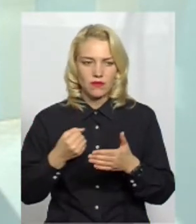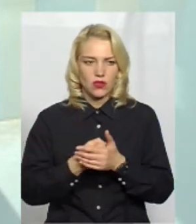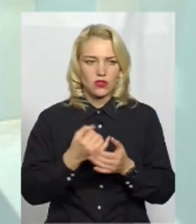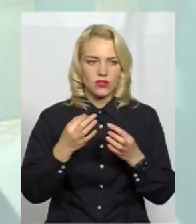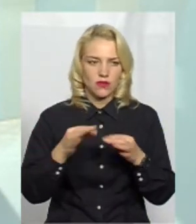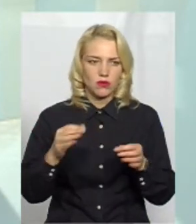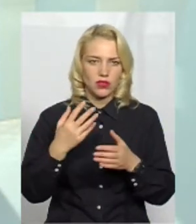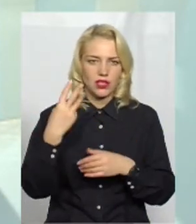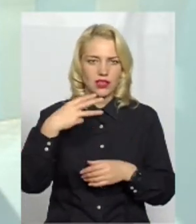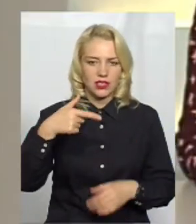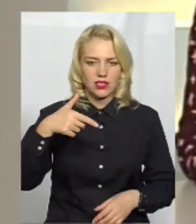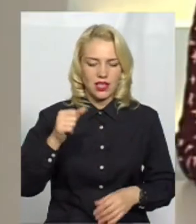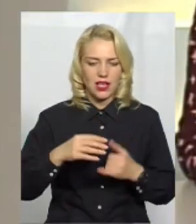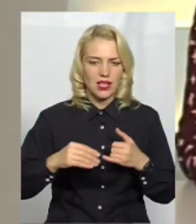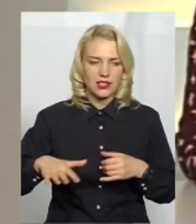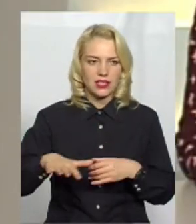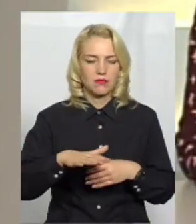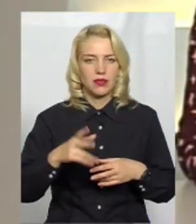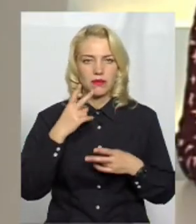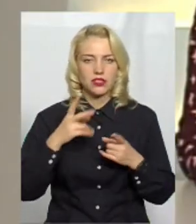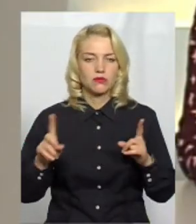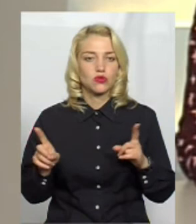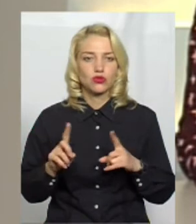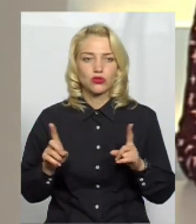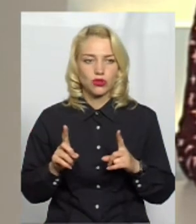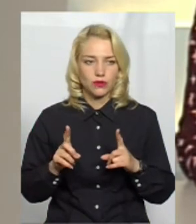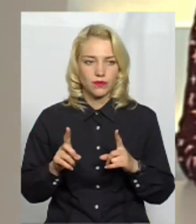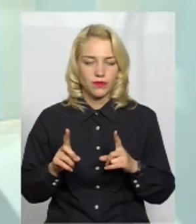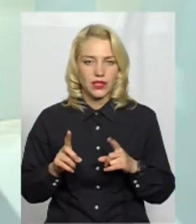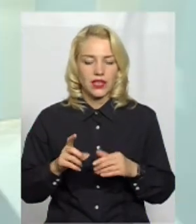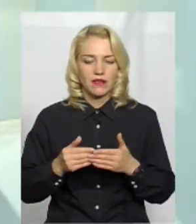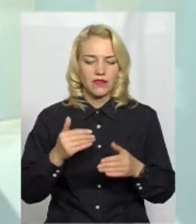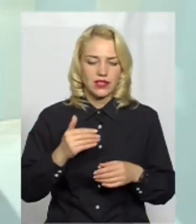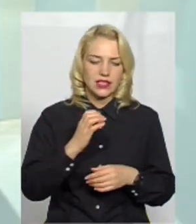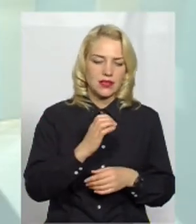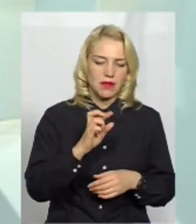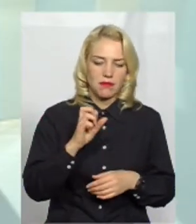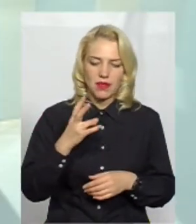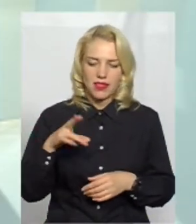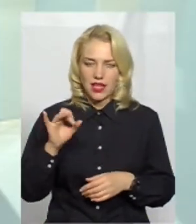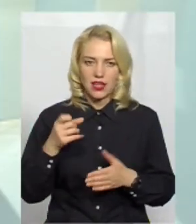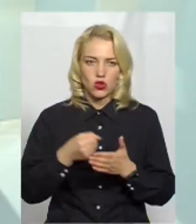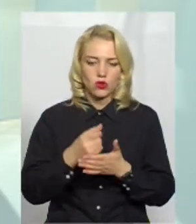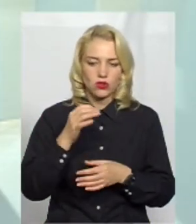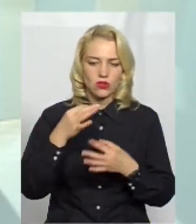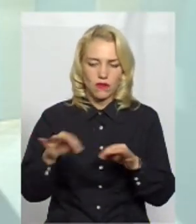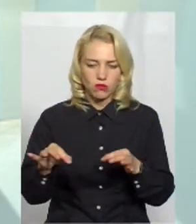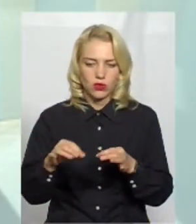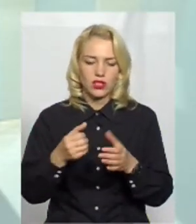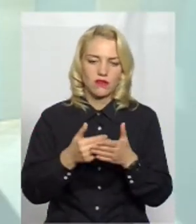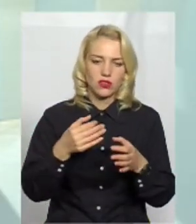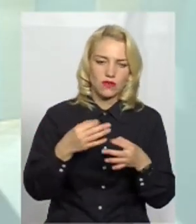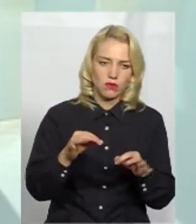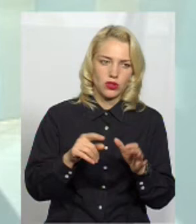також 30 гектарів земельна ділянка. Тому що ми бачимо, що від Степана Бендери до Свободи, і від Свободи починається інтенсивне